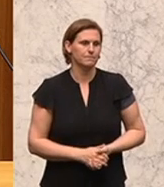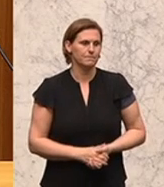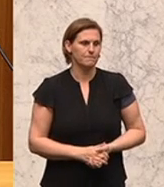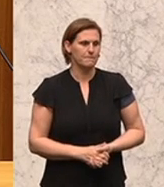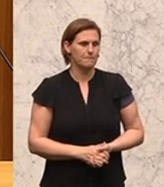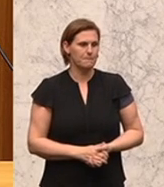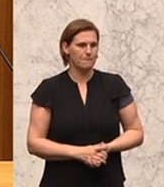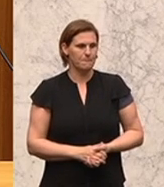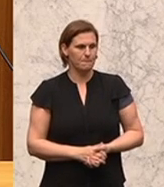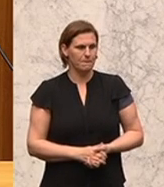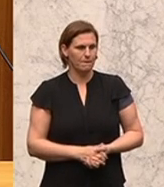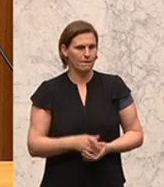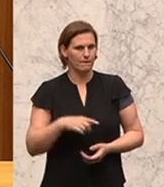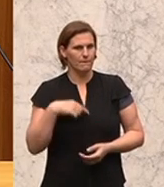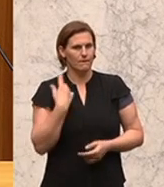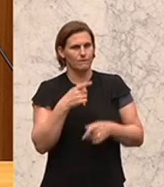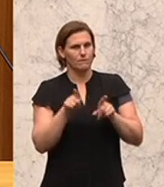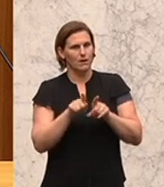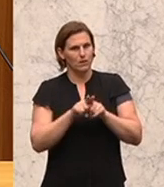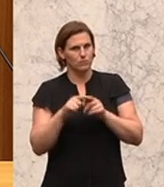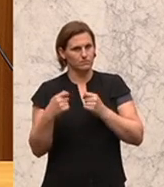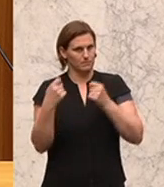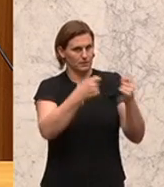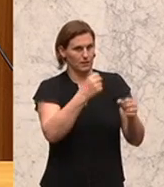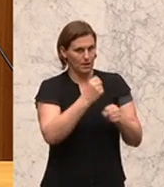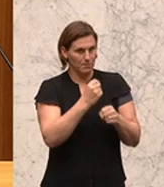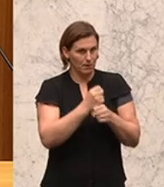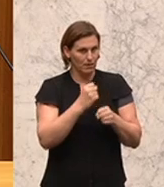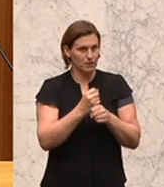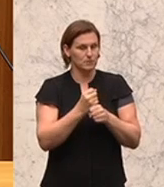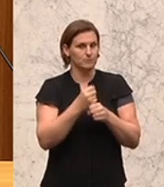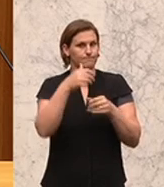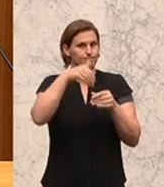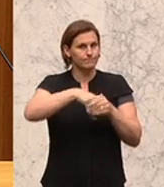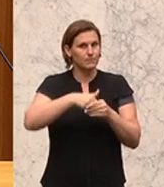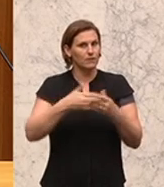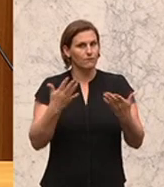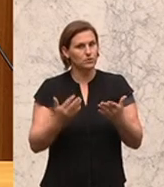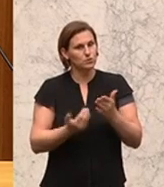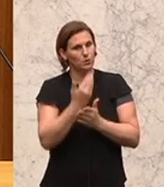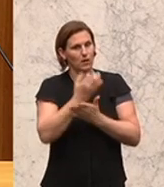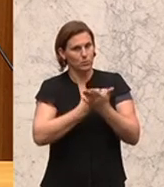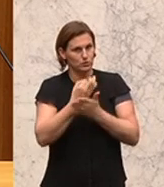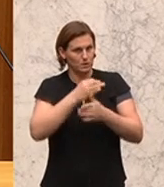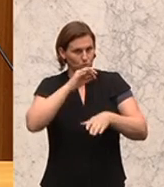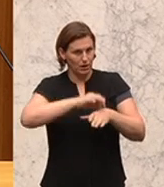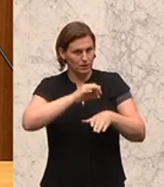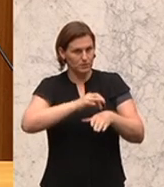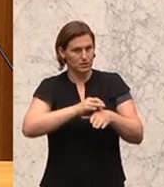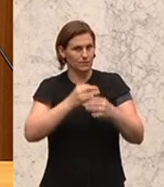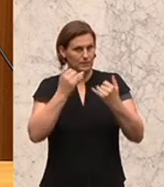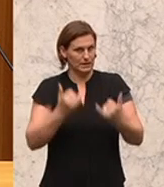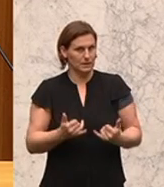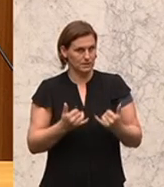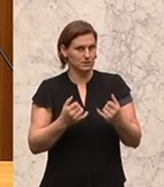Wir haben einen weiteren Antrag gestellt, nämlich, dass in der neuen Ärzteausbildung, so wie sie momentan im